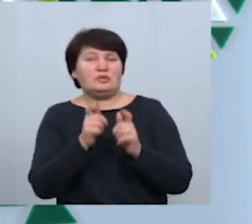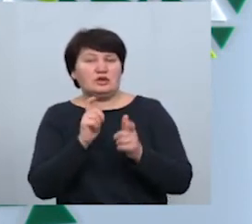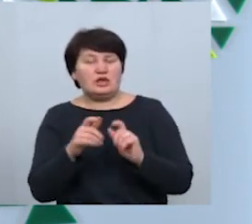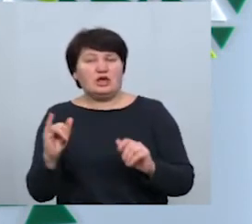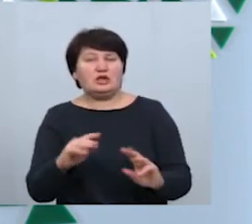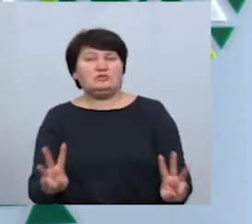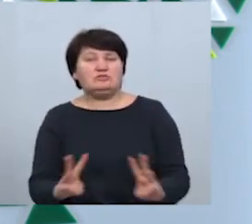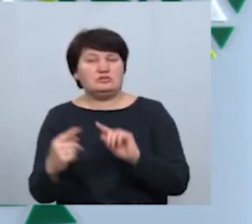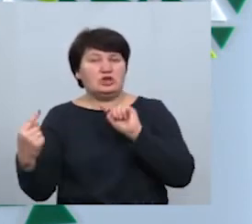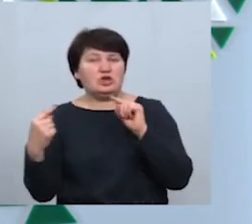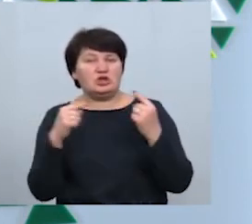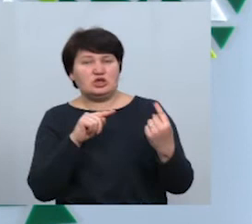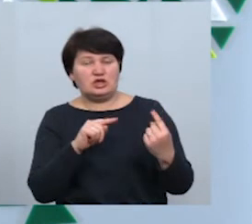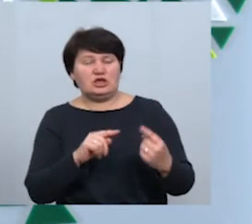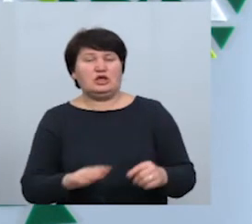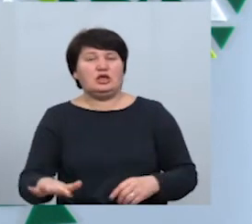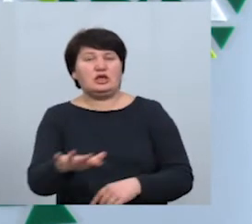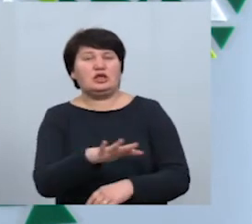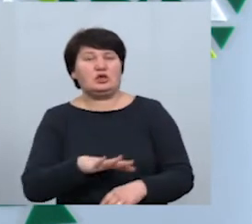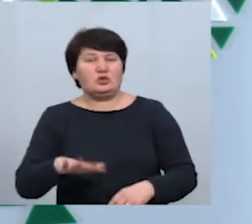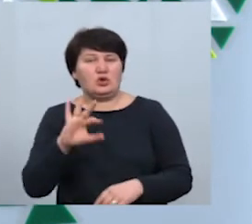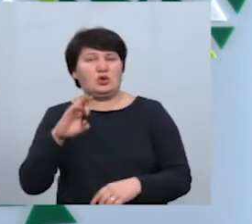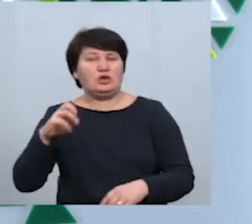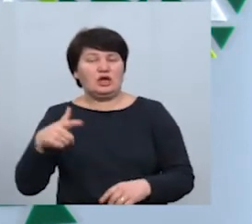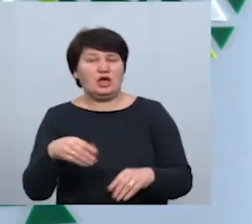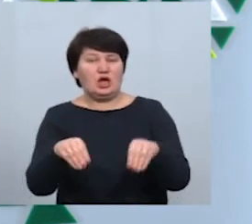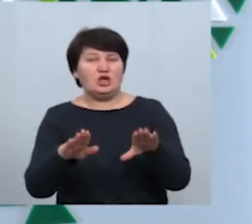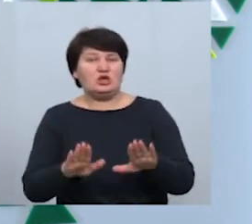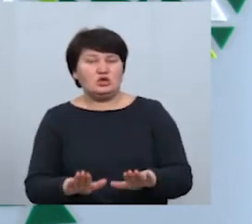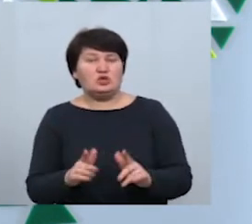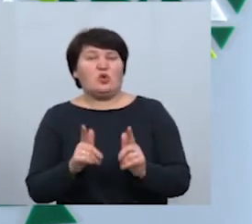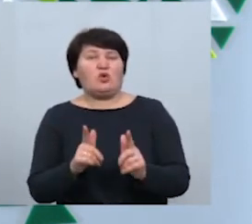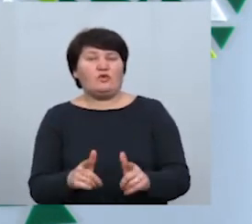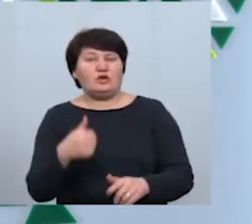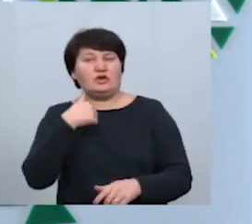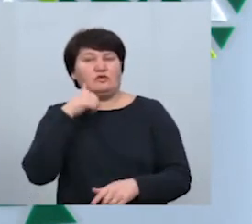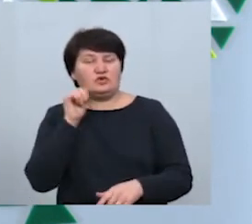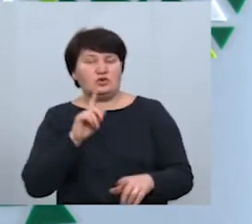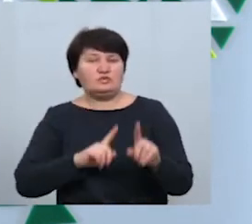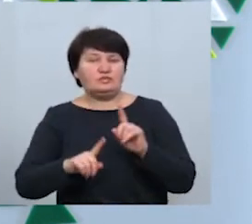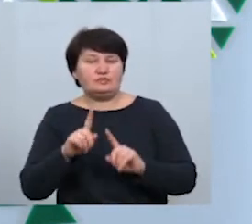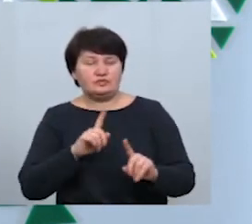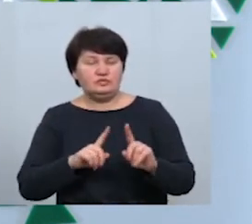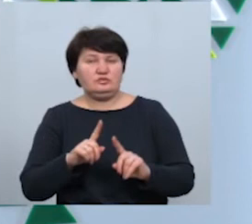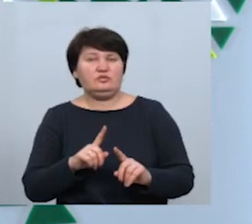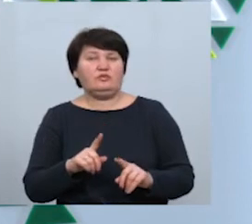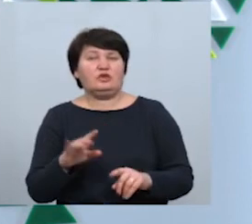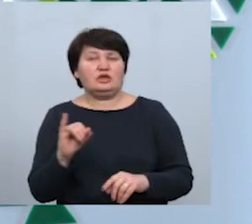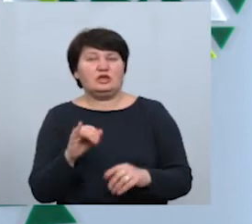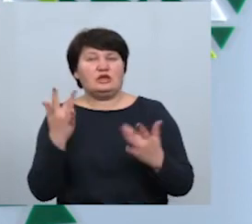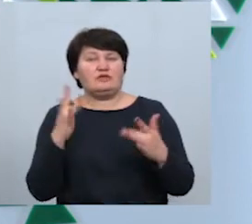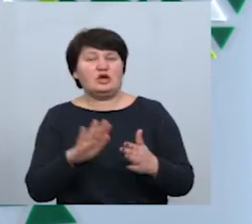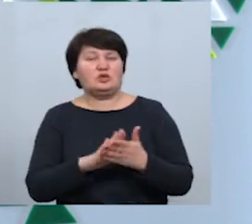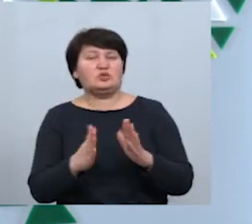розведення багаття на території громади. Рішення про це ухвалили вчора на засіданні міської комісії з техногенно-екологічної безпеки та надзвичайних